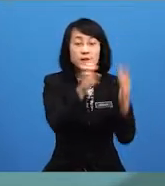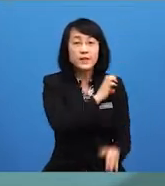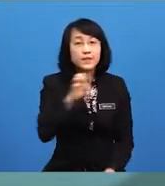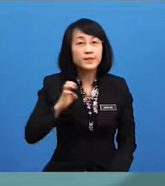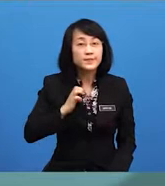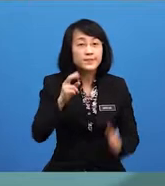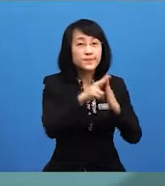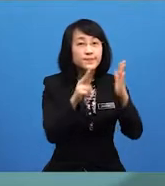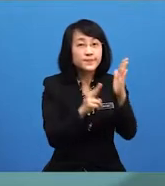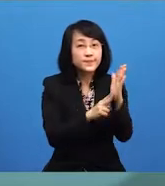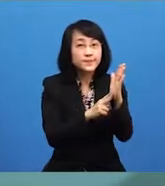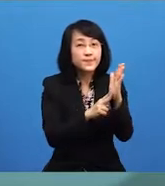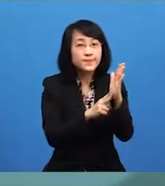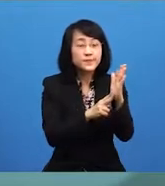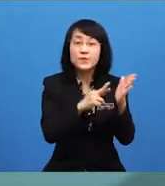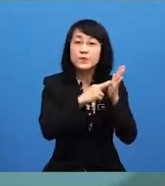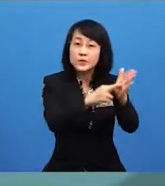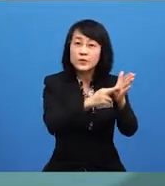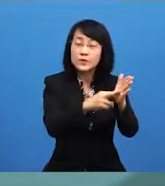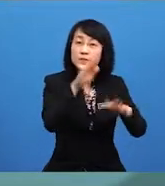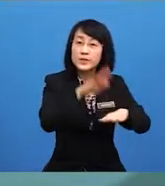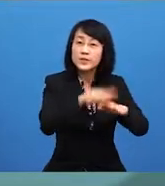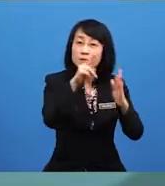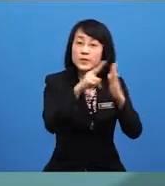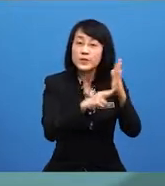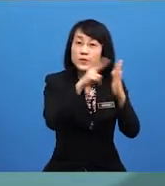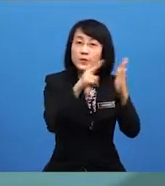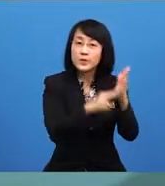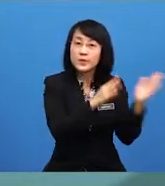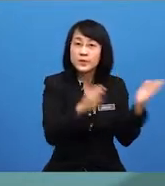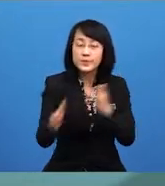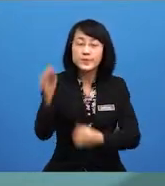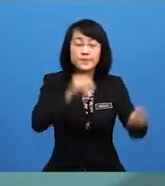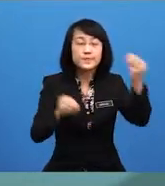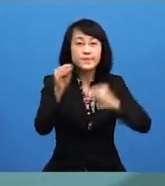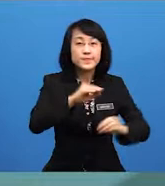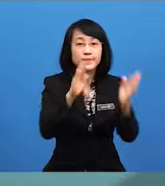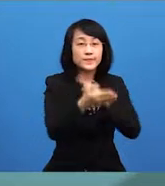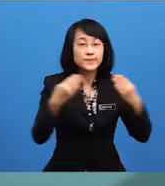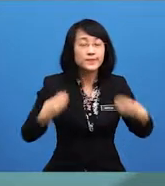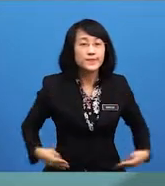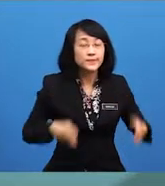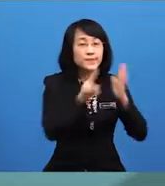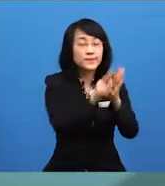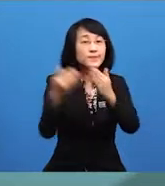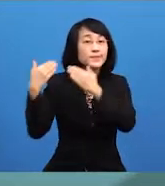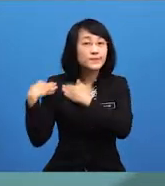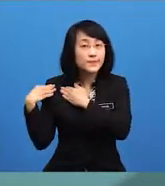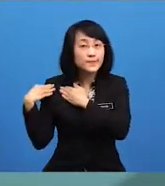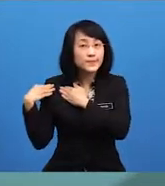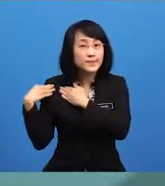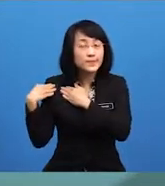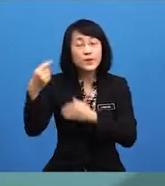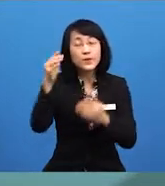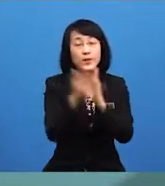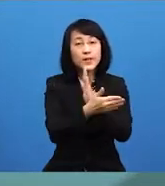Perundangan merujuk pada undang-undang yang digubal oleh badan perundangan yang dipertanggungjawabkan oleh